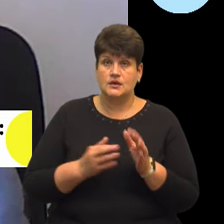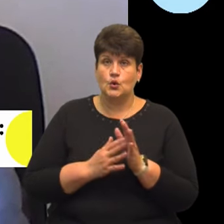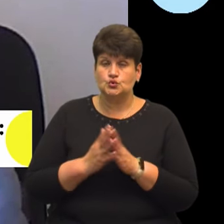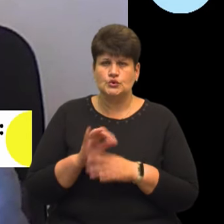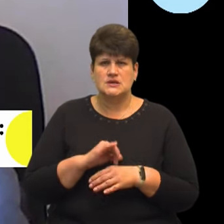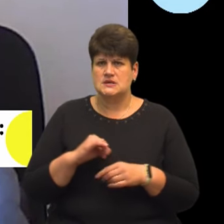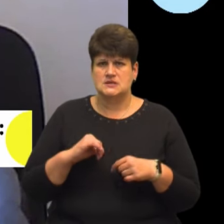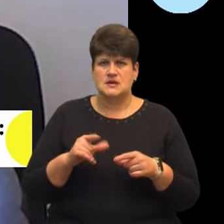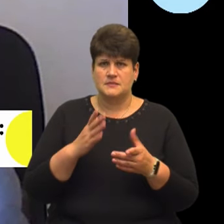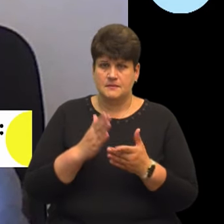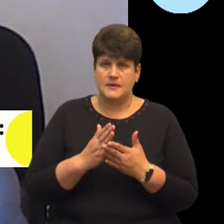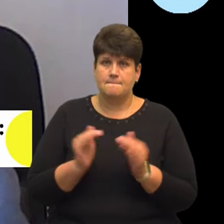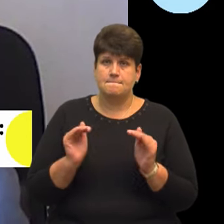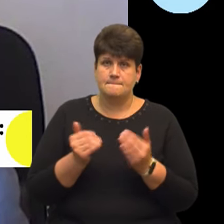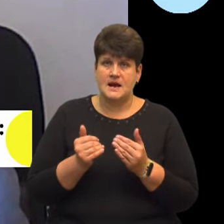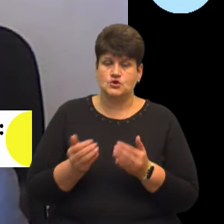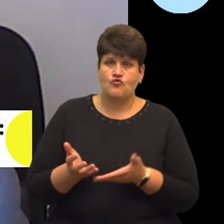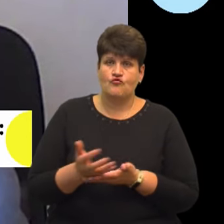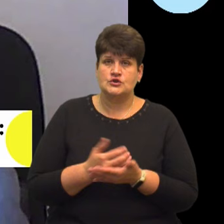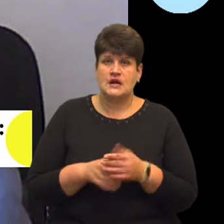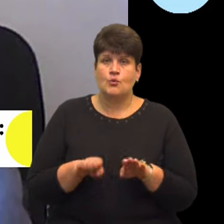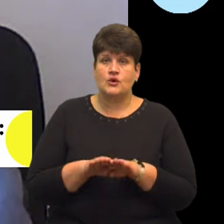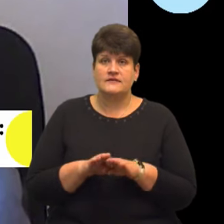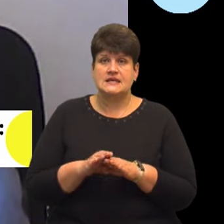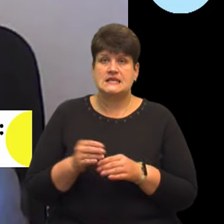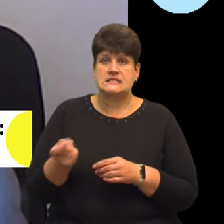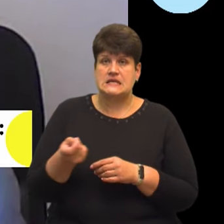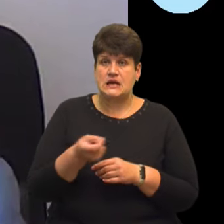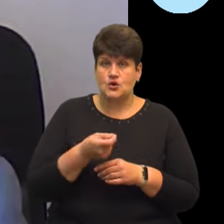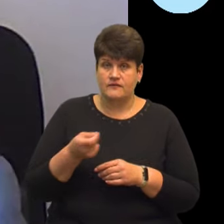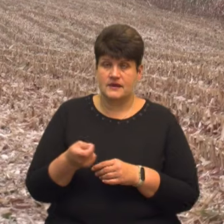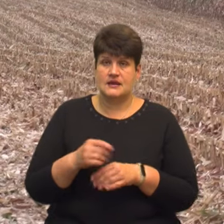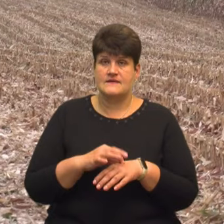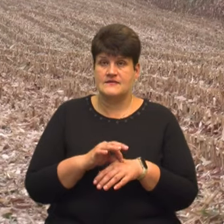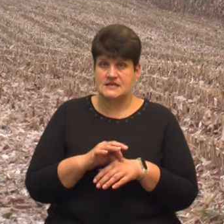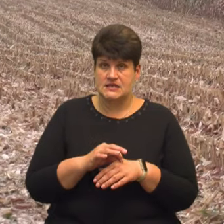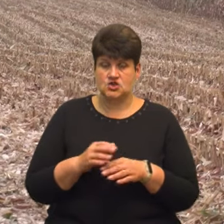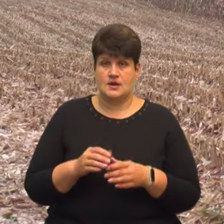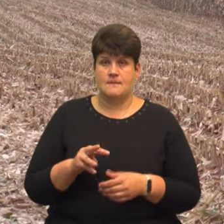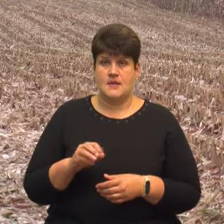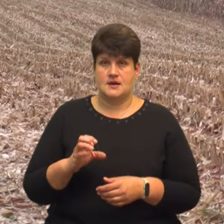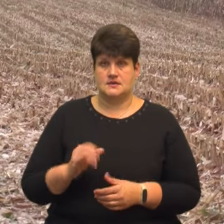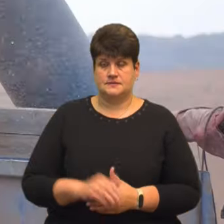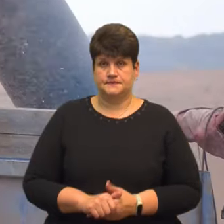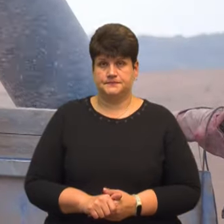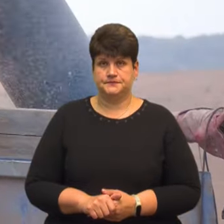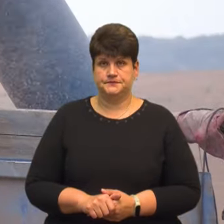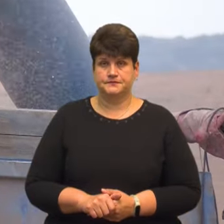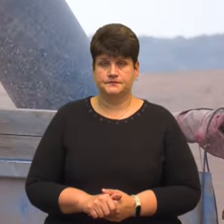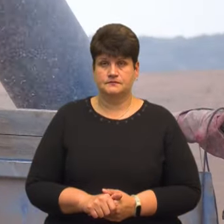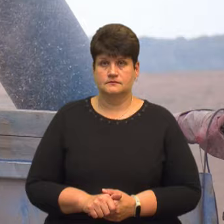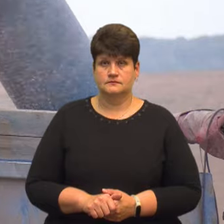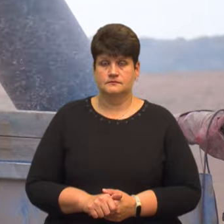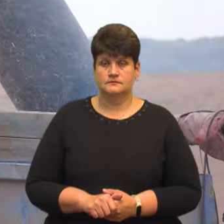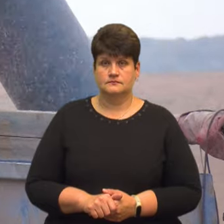мають меншу врожайність в порівнянні з зерновими культурами в фізичній масі. Анастасія Кисіль, Оксана Галіяш, Суспільні